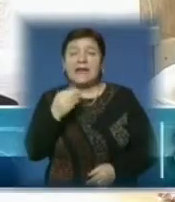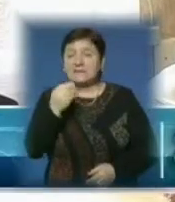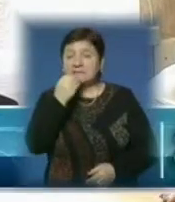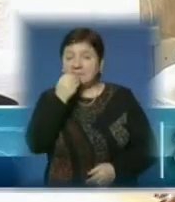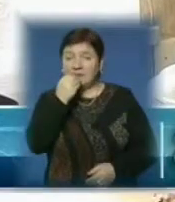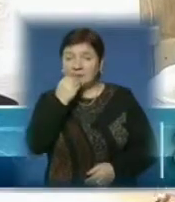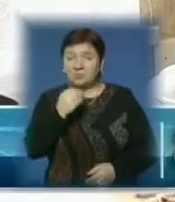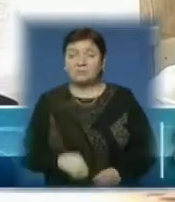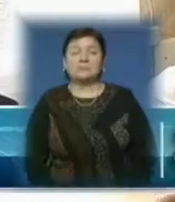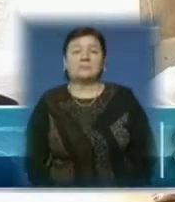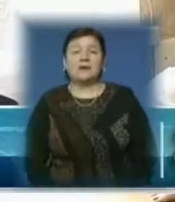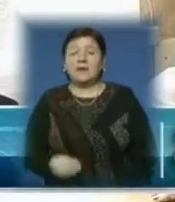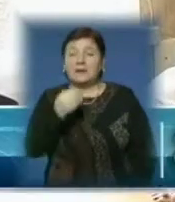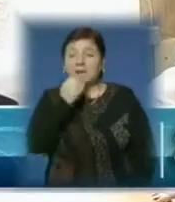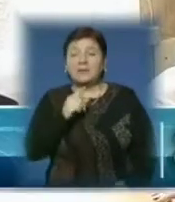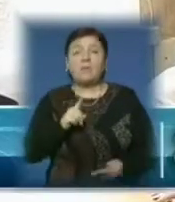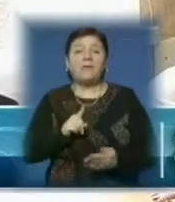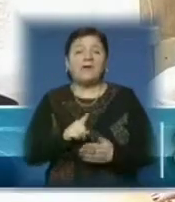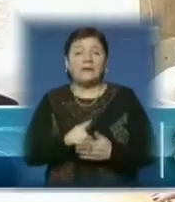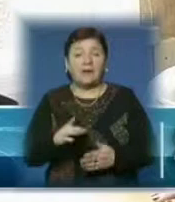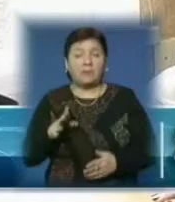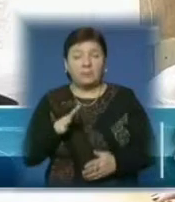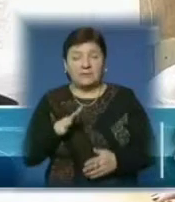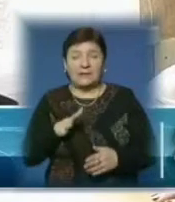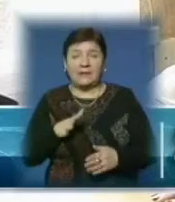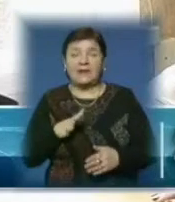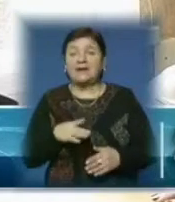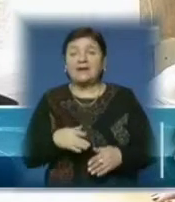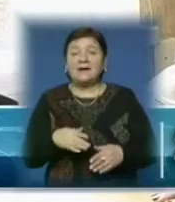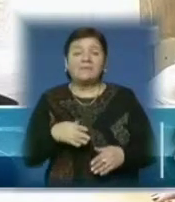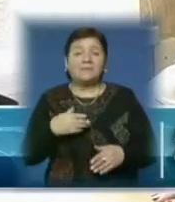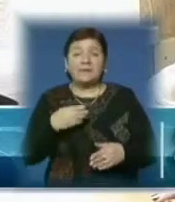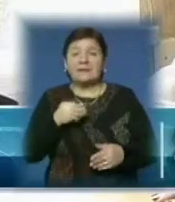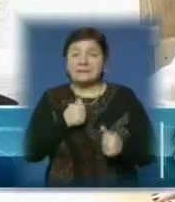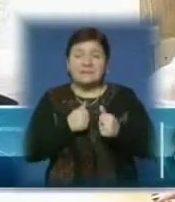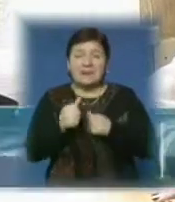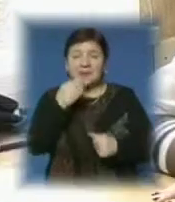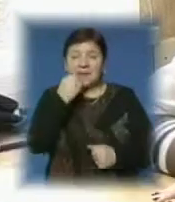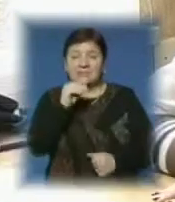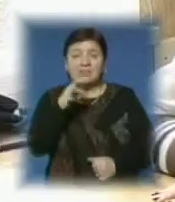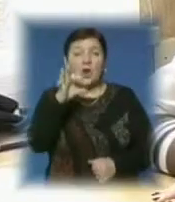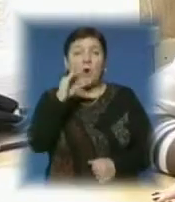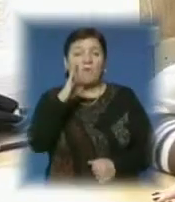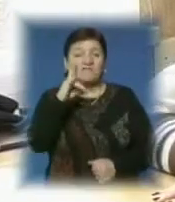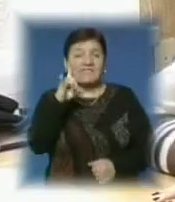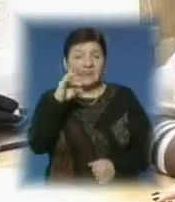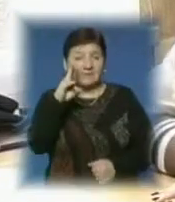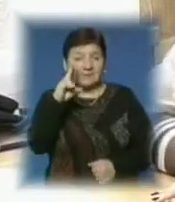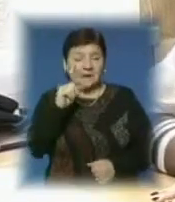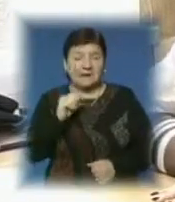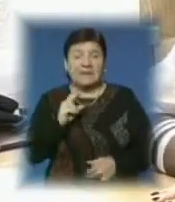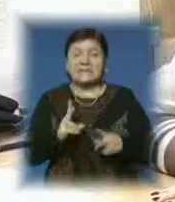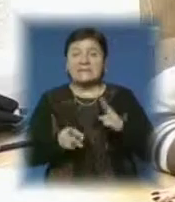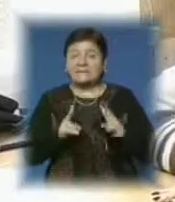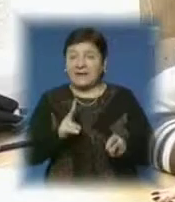їжа має бути грубого помову. Найкраще підходить це овсянка, яка заварена